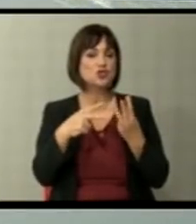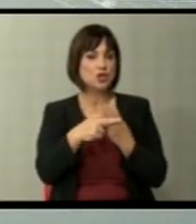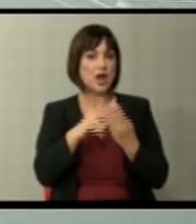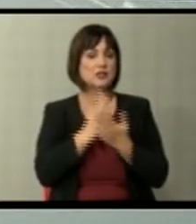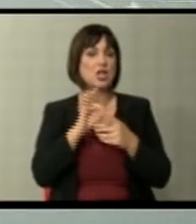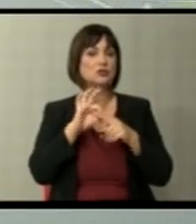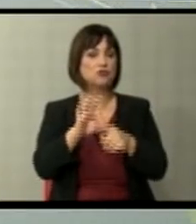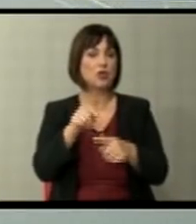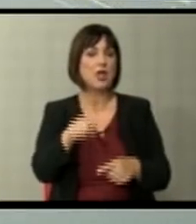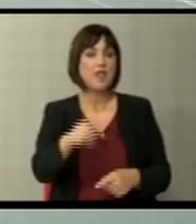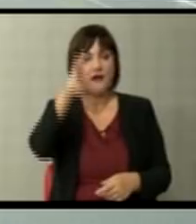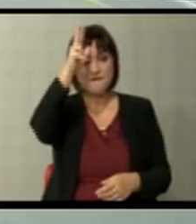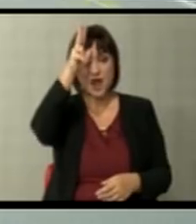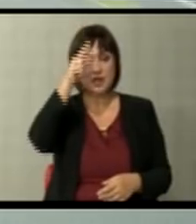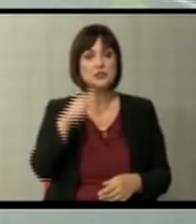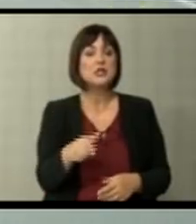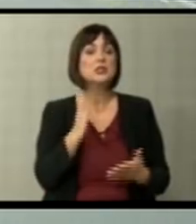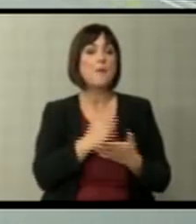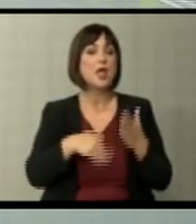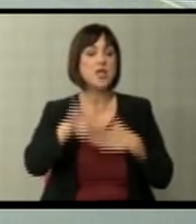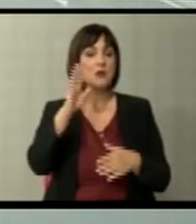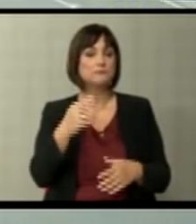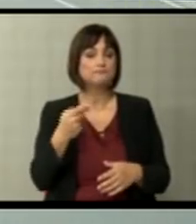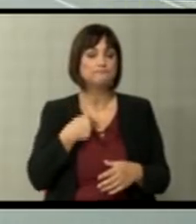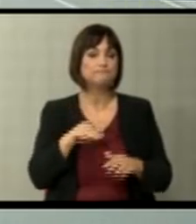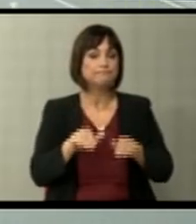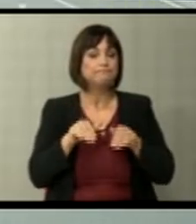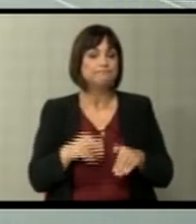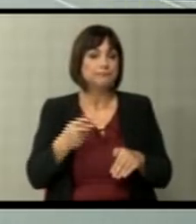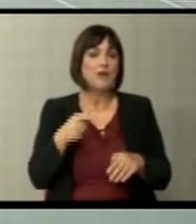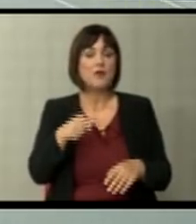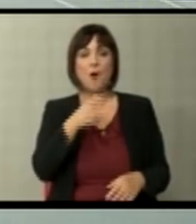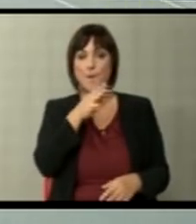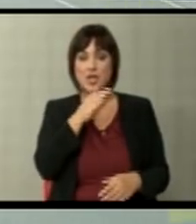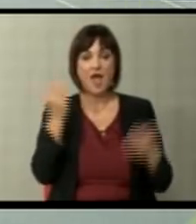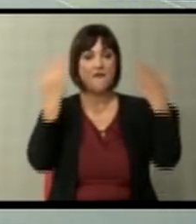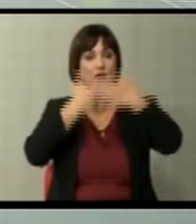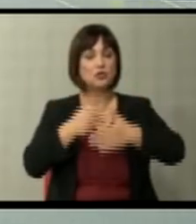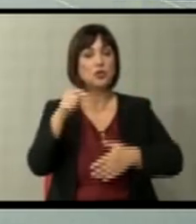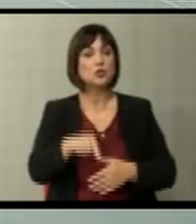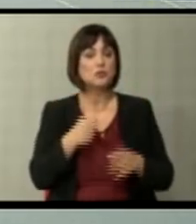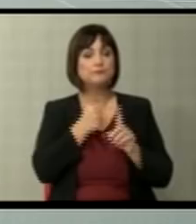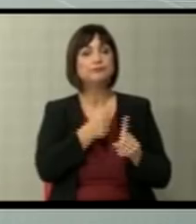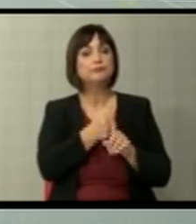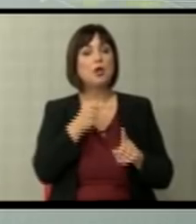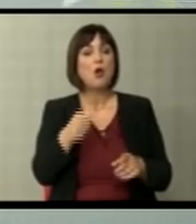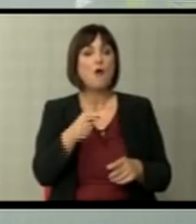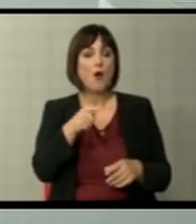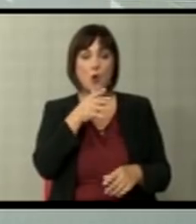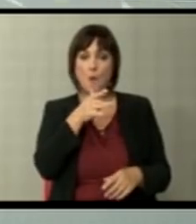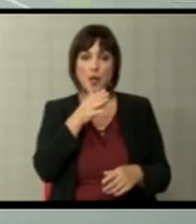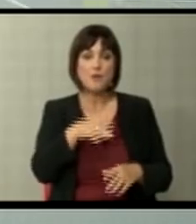Франција. Тие беа со најголеми резерви кон Македонија. Вечерта дојда до тоа убедување. Не најголеми резерви кон